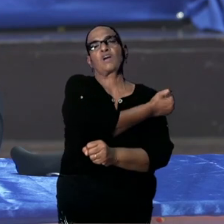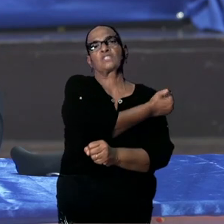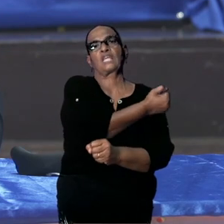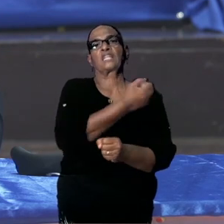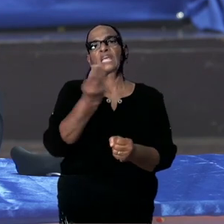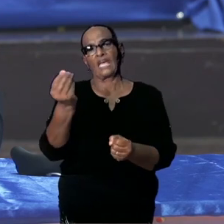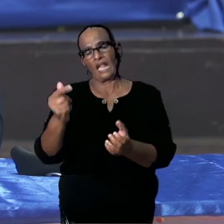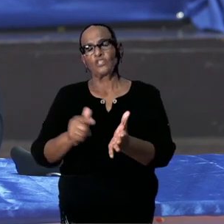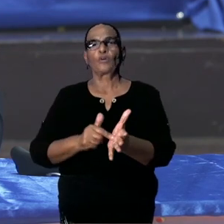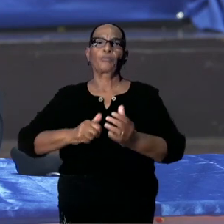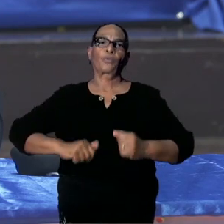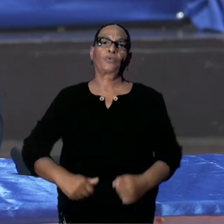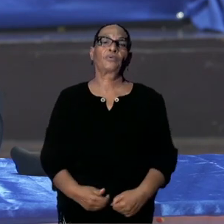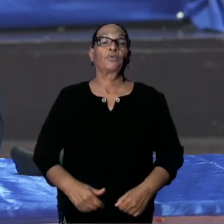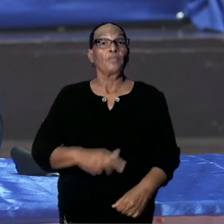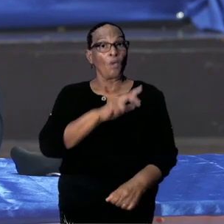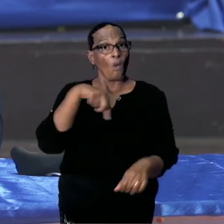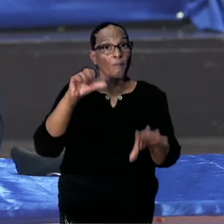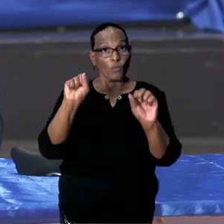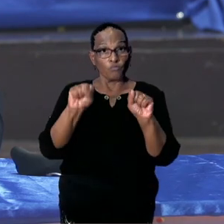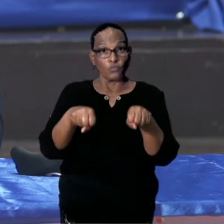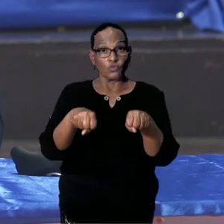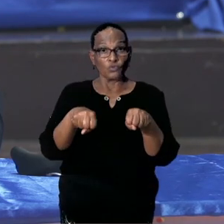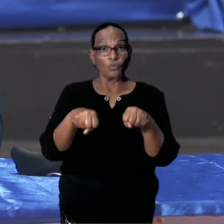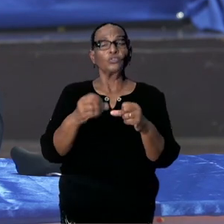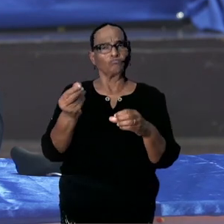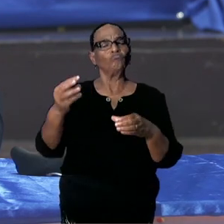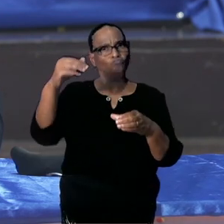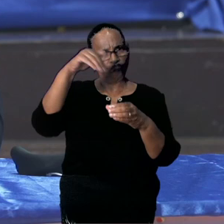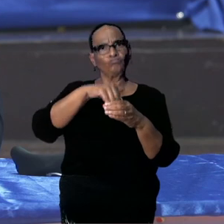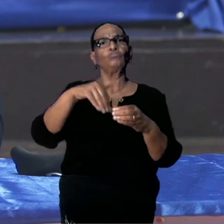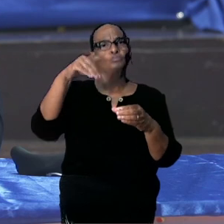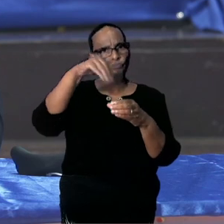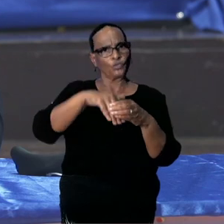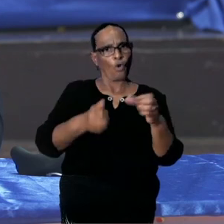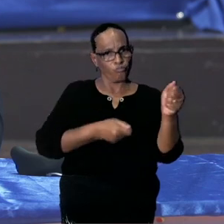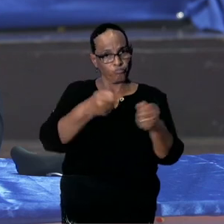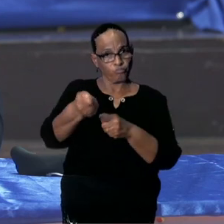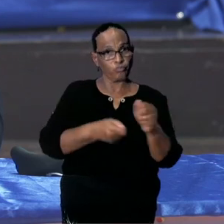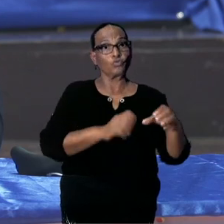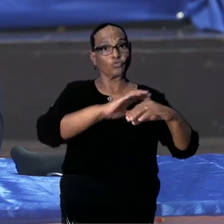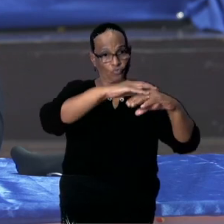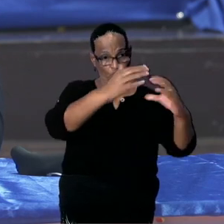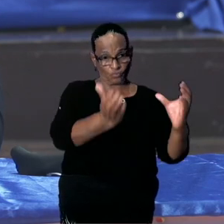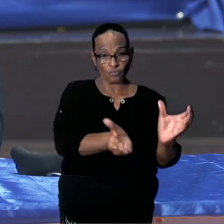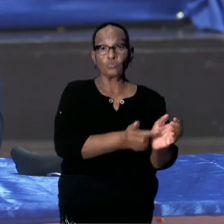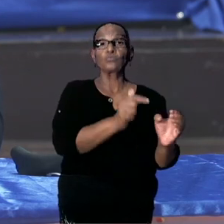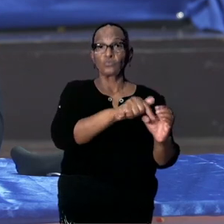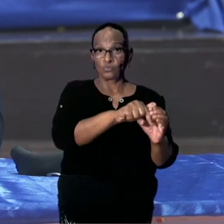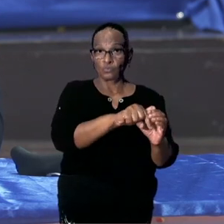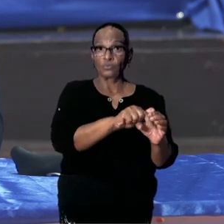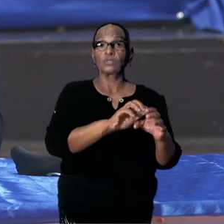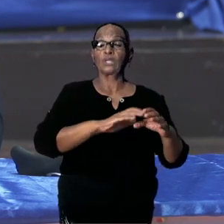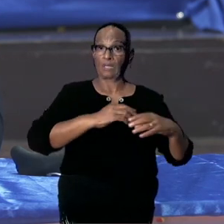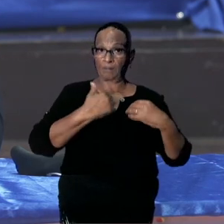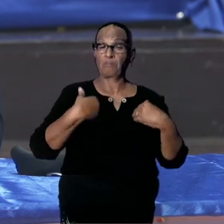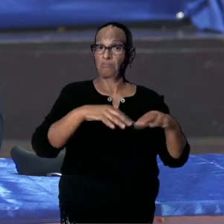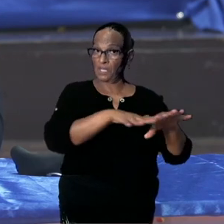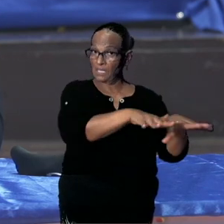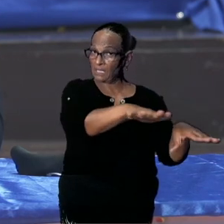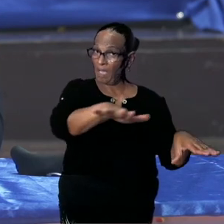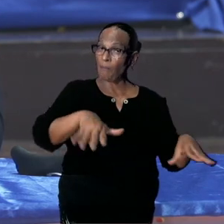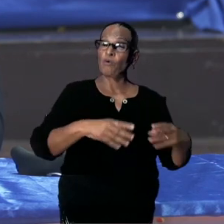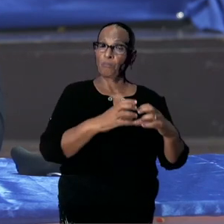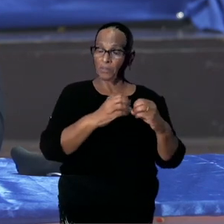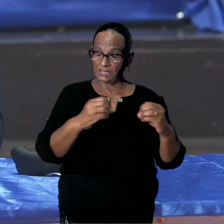uiteraard besloten dat er een fonds komt met een bestuur. Dat bestuur zal een gemeenschappelijk bestuur zijn van het